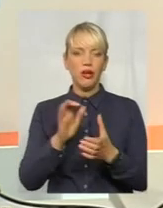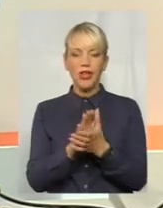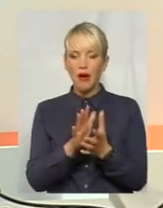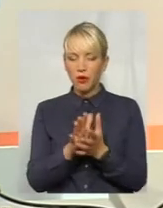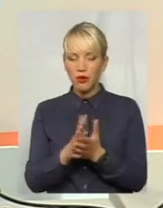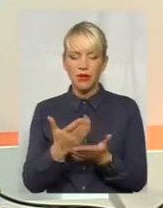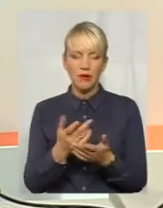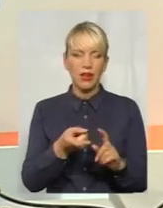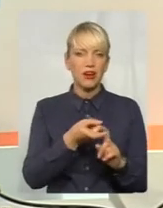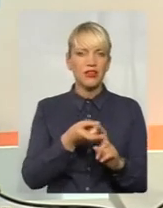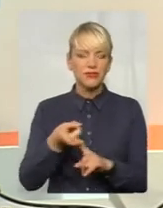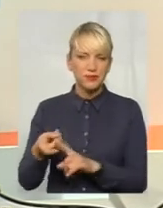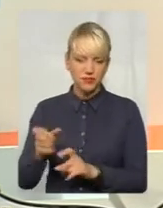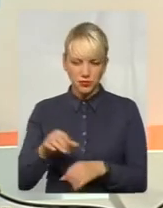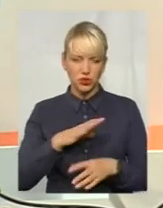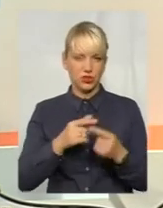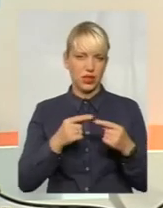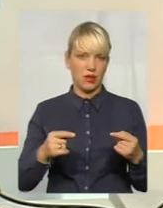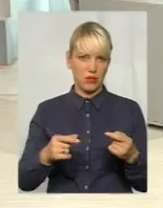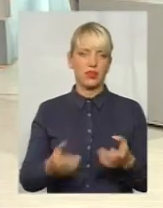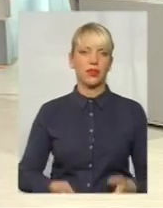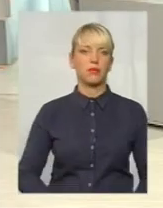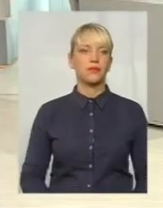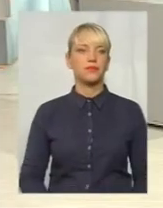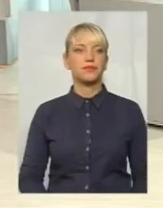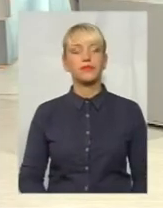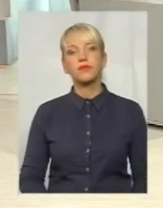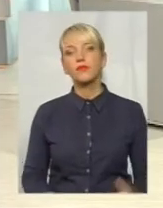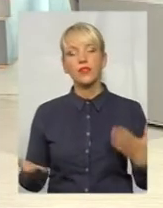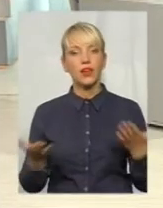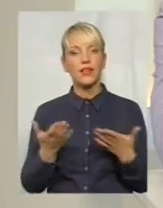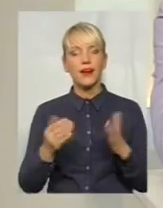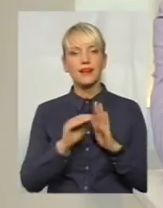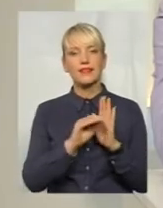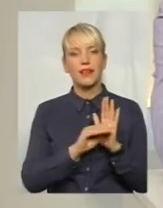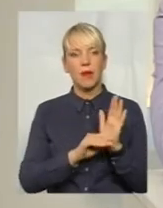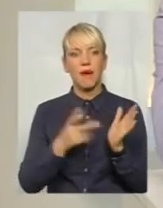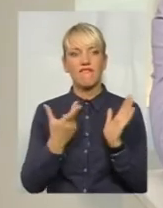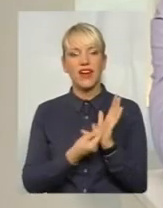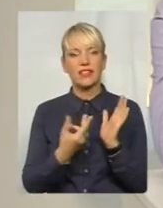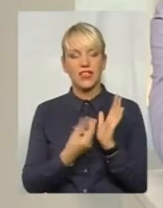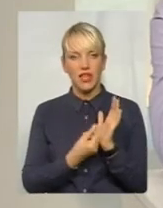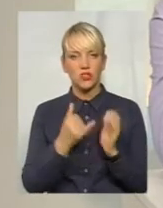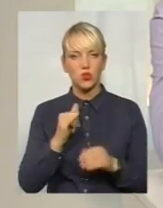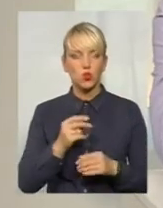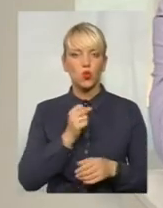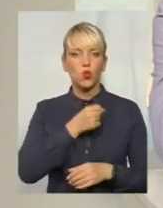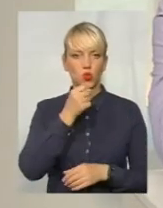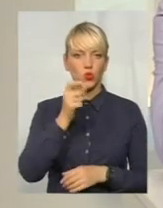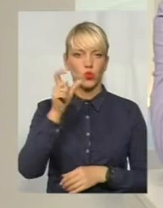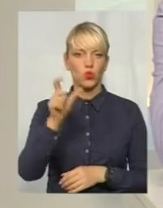елементами. Тобто, ну, а яка схема вакцинації, маю на увазі, от доросла людина,